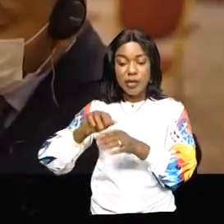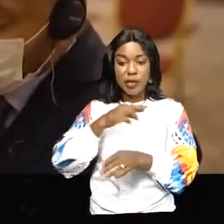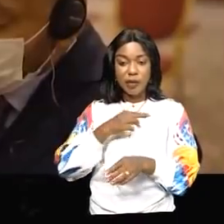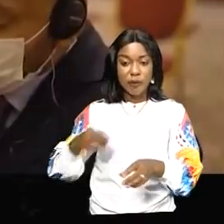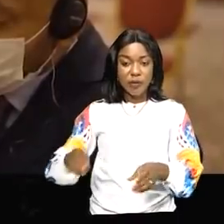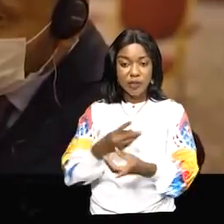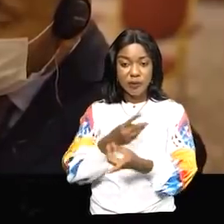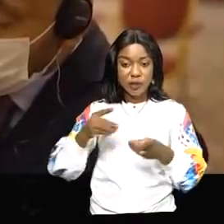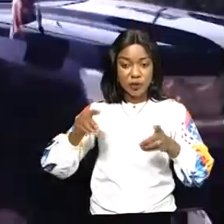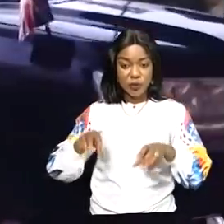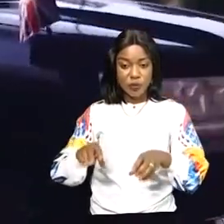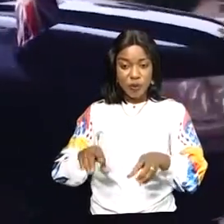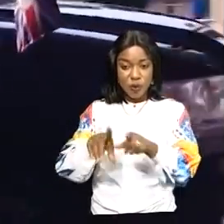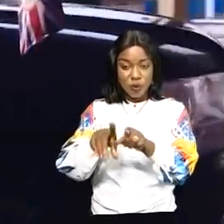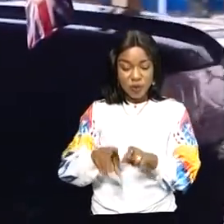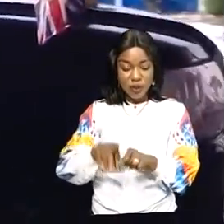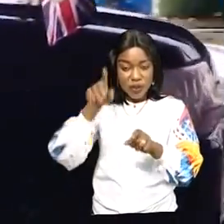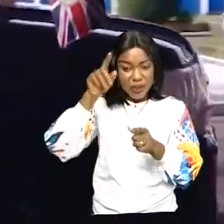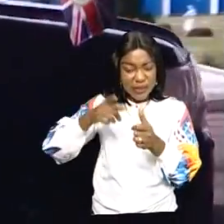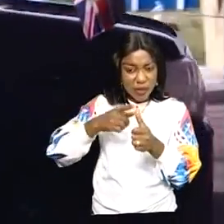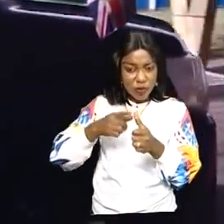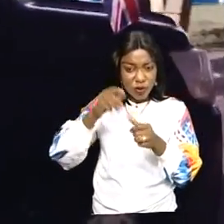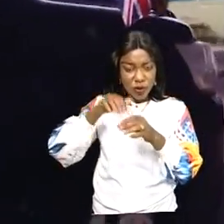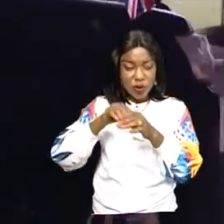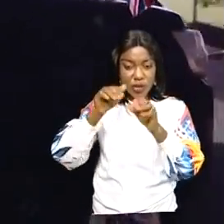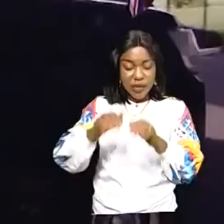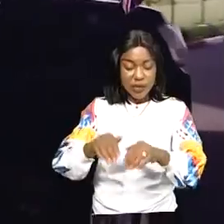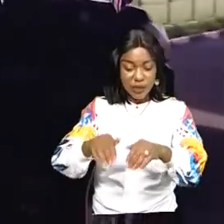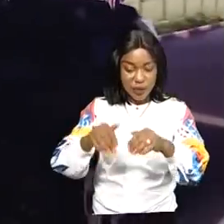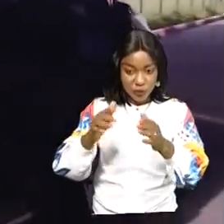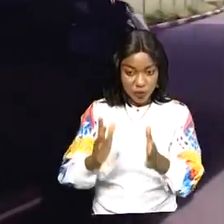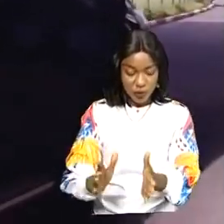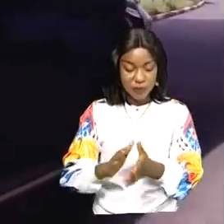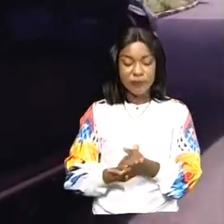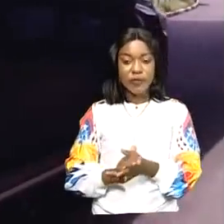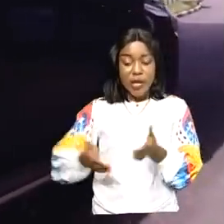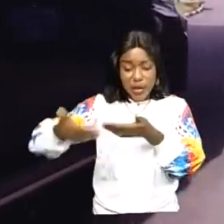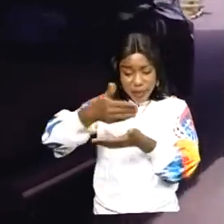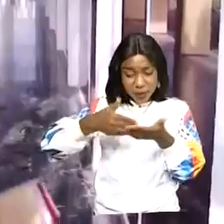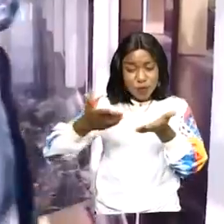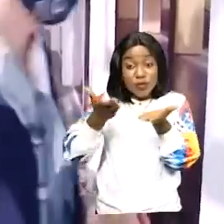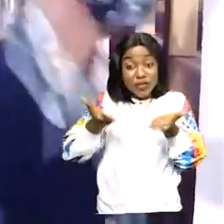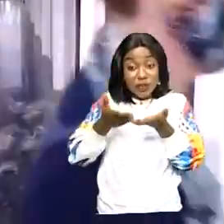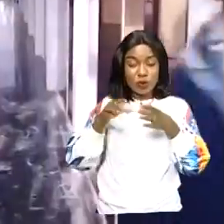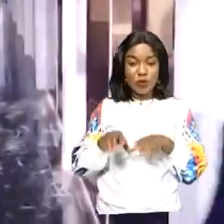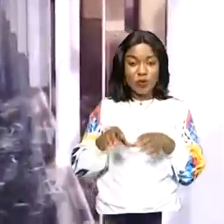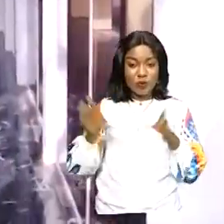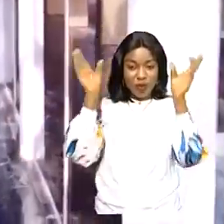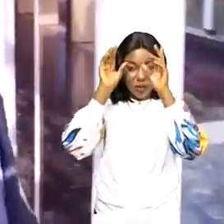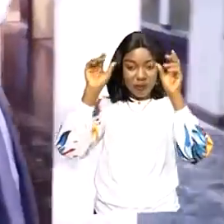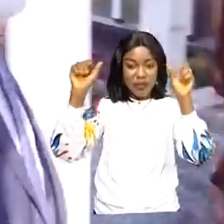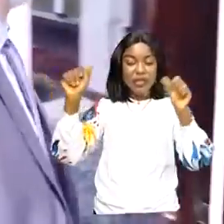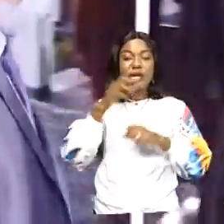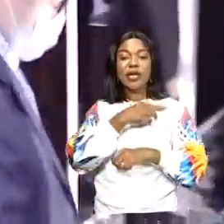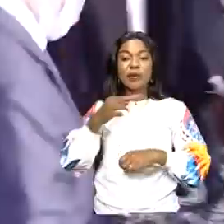domaines de l'agriculture. Retour au pays. A la cité de l'Union africaine, le président de la République, Félix Antoine